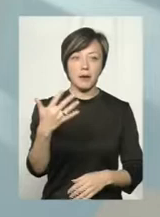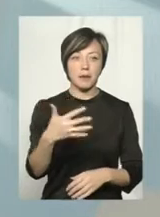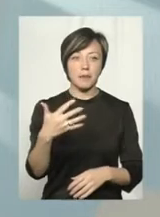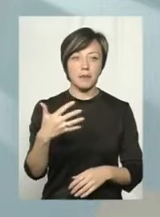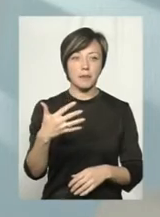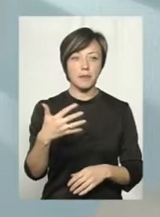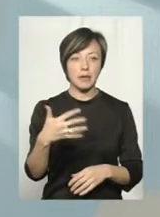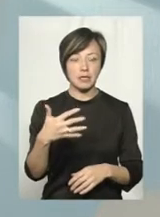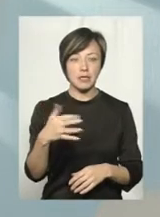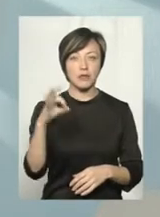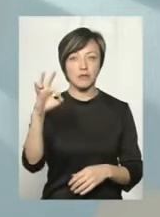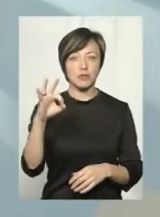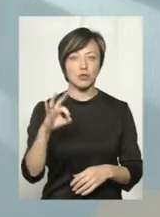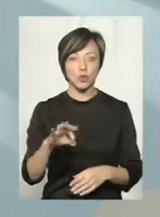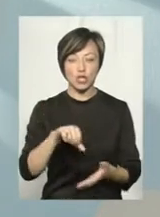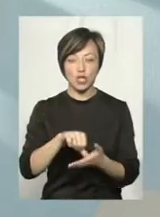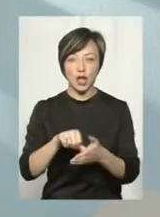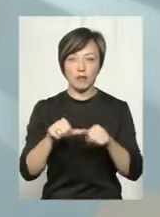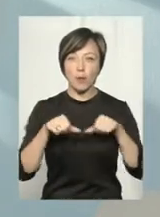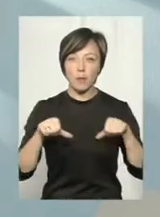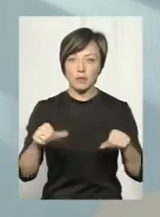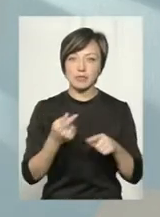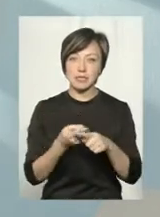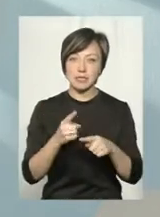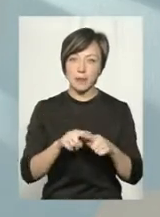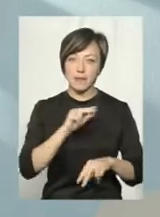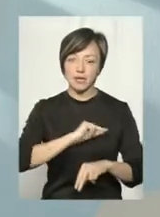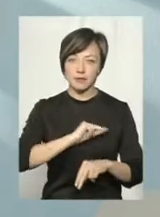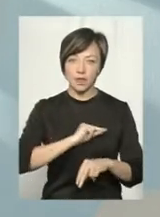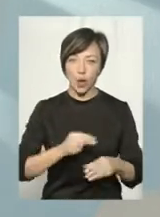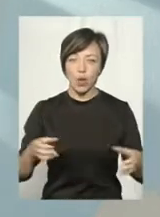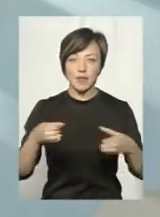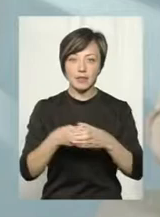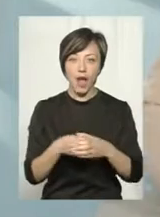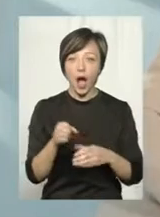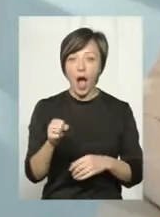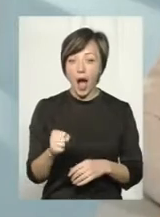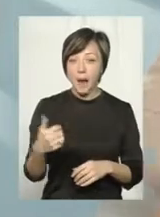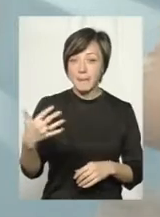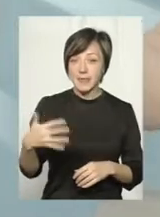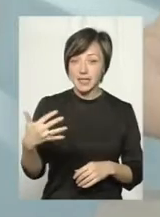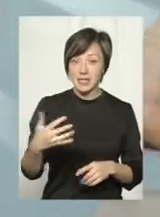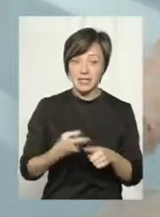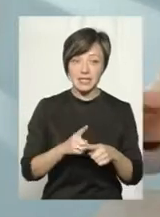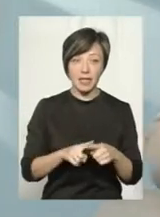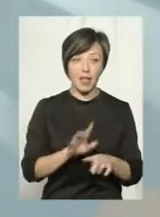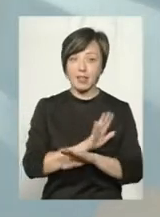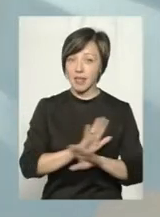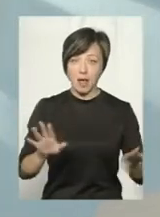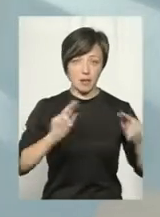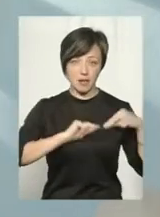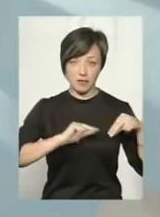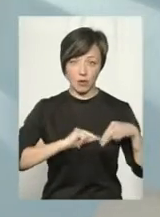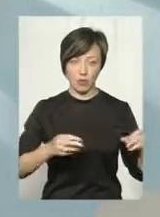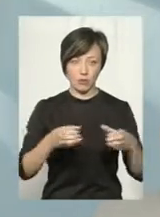50% членів комісії – це працівники колективу, а 50% – це не працівники